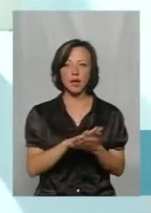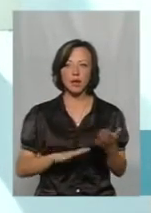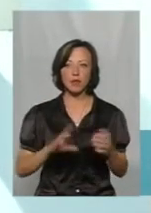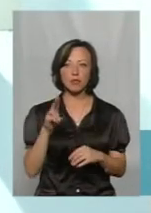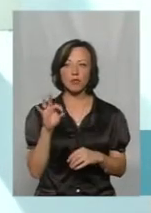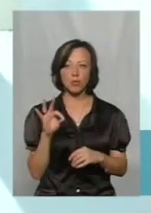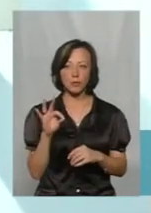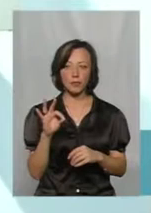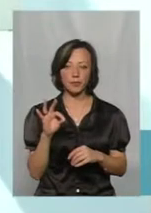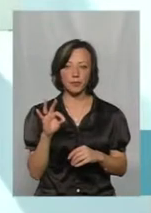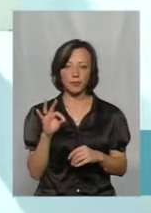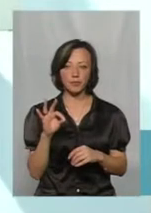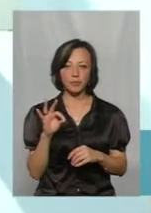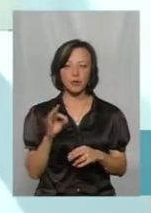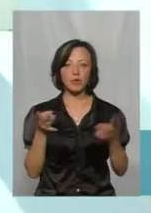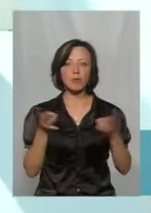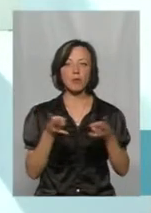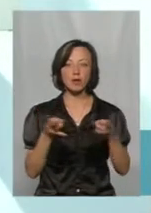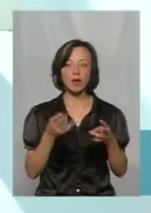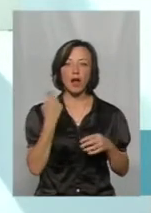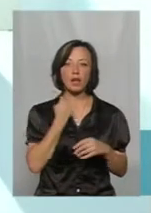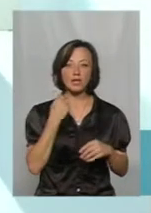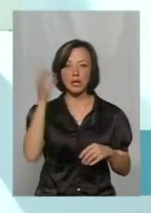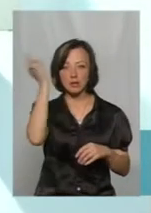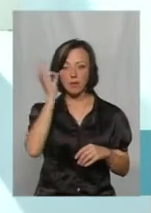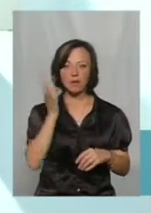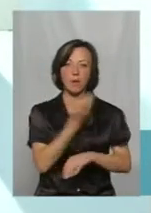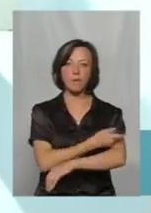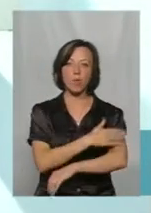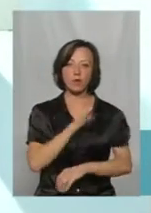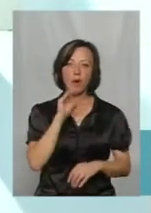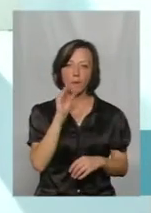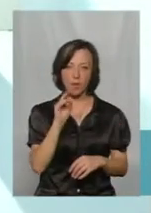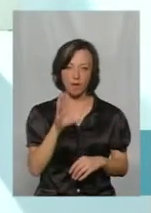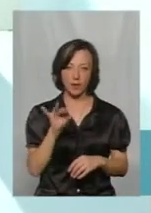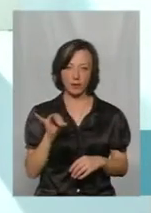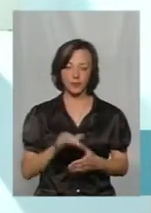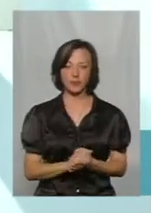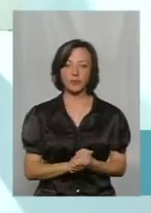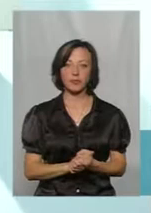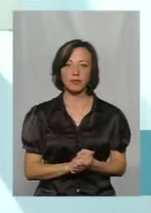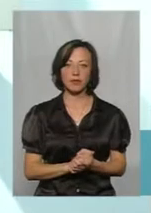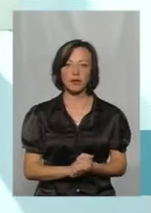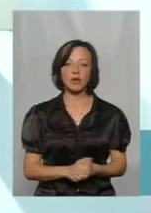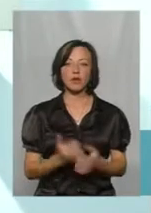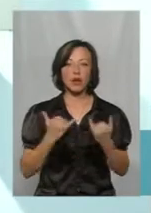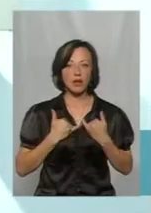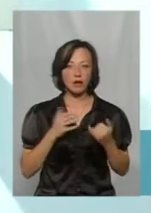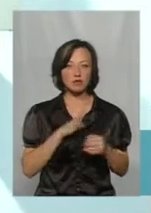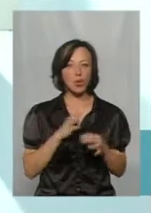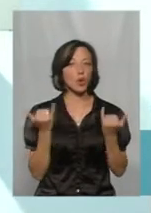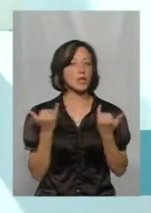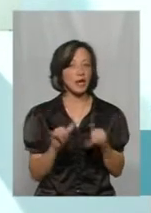по такий попит у великому – це англійська, німецька, польська мови. Для нас теж це було